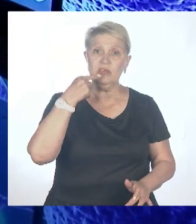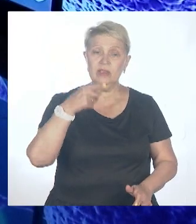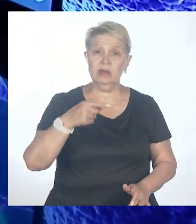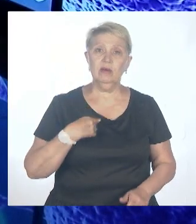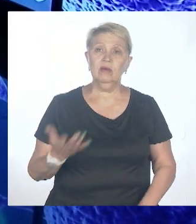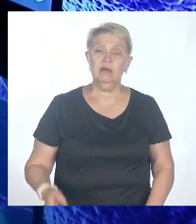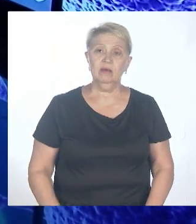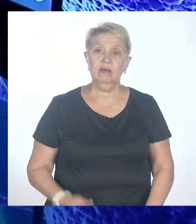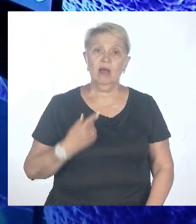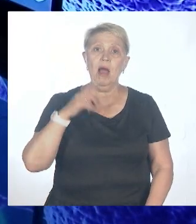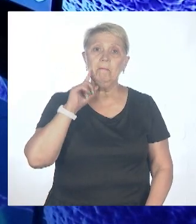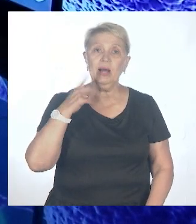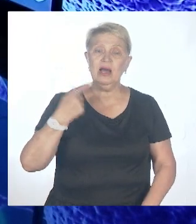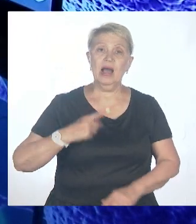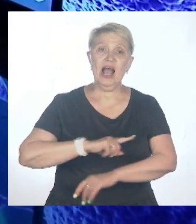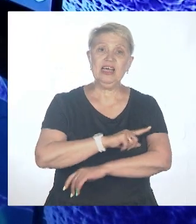пока что крысы дешевле.